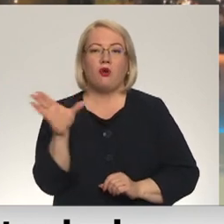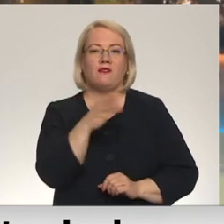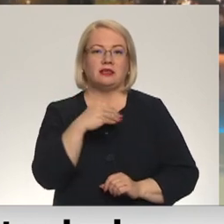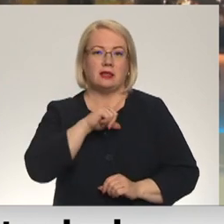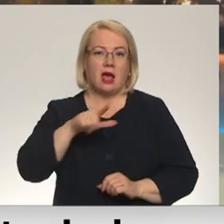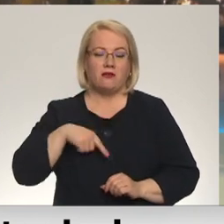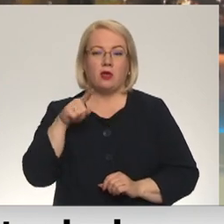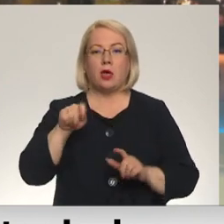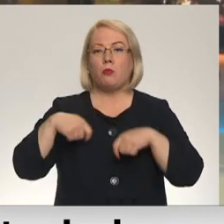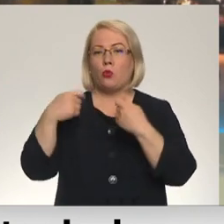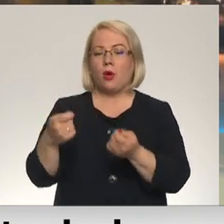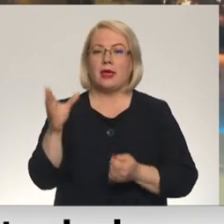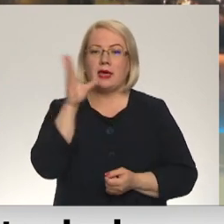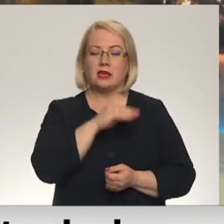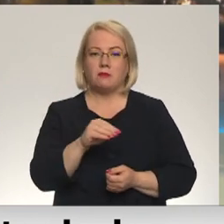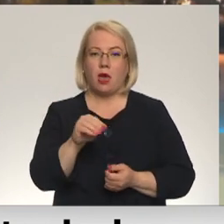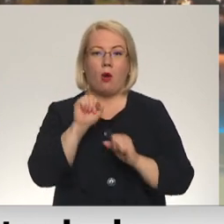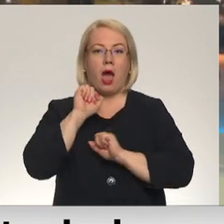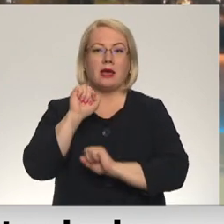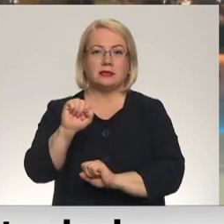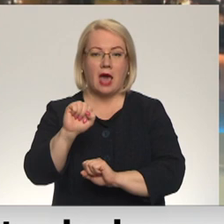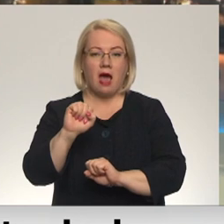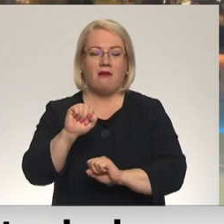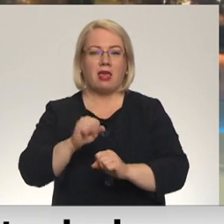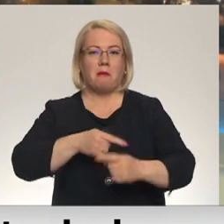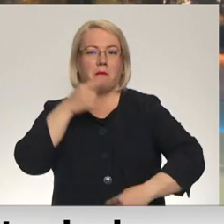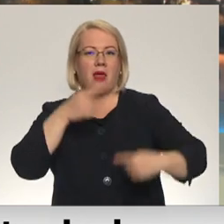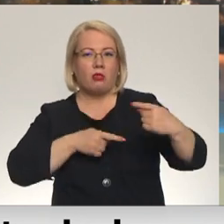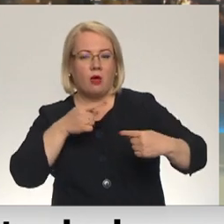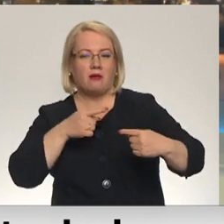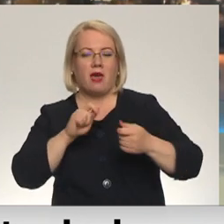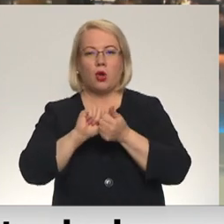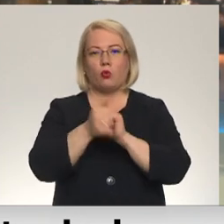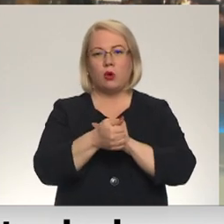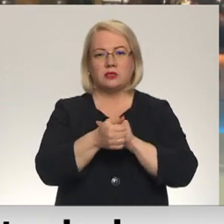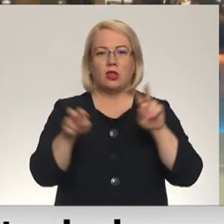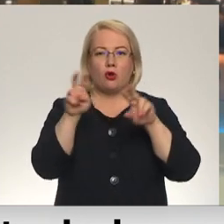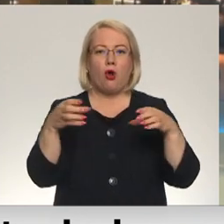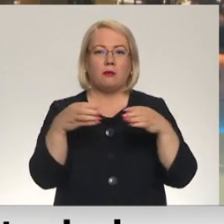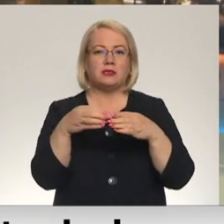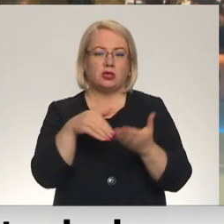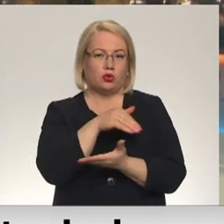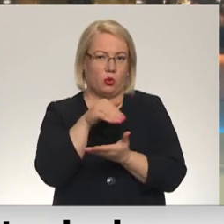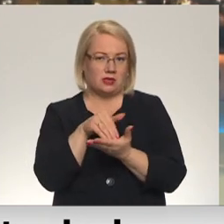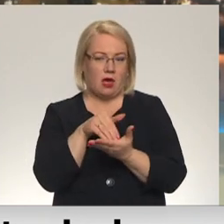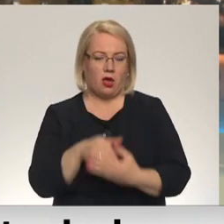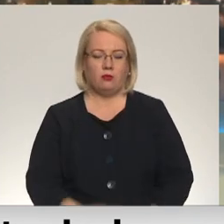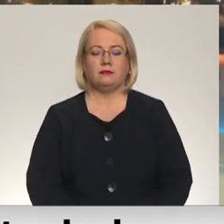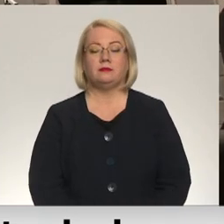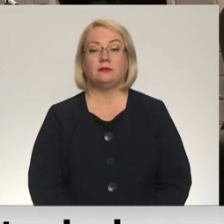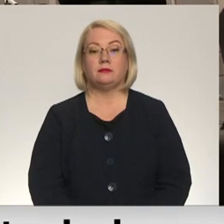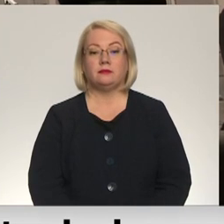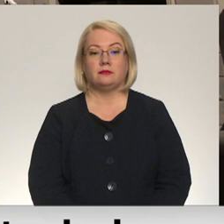dot iespēju aizstāvēt, pretoties vai meģināt grozīt piedāvāto komisijas nostāju. Plašāk, Dāvids Freidenfelts.